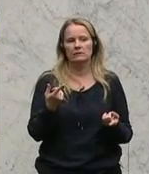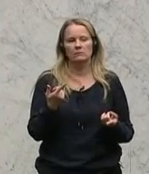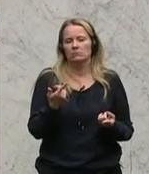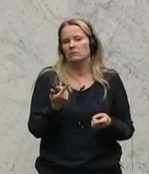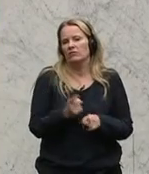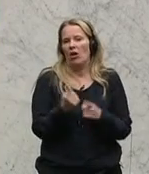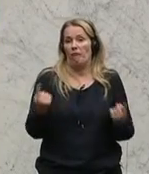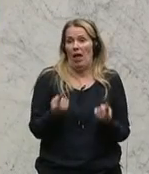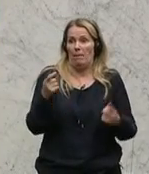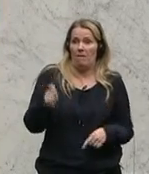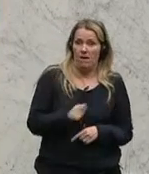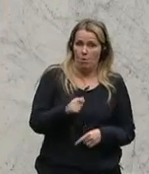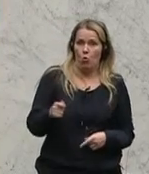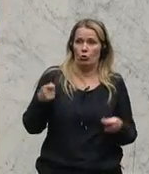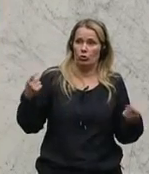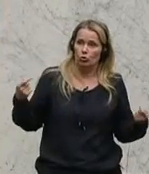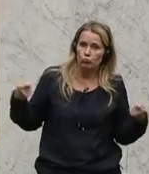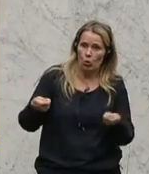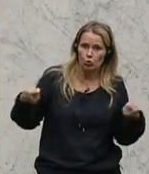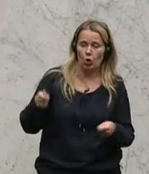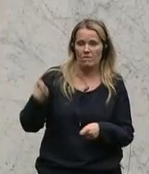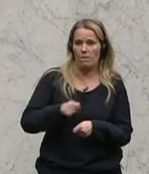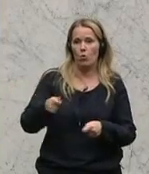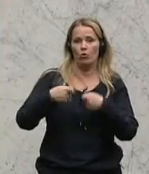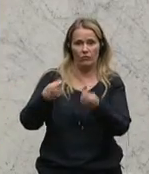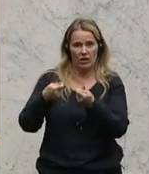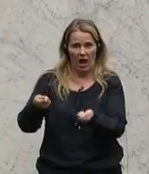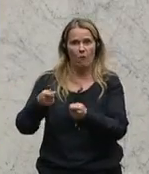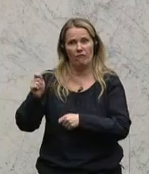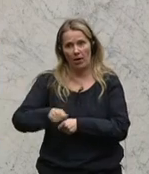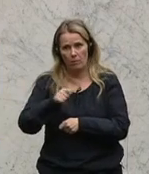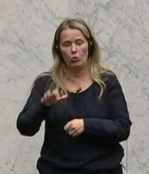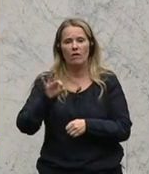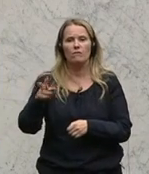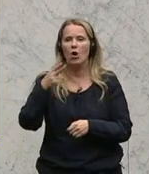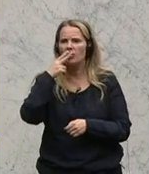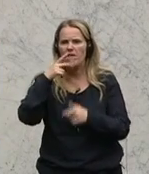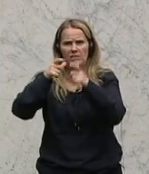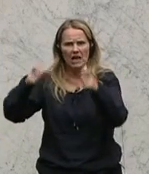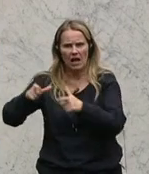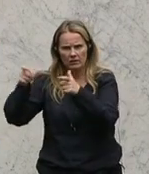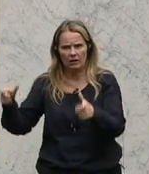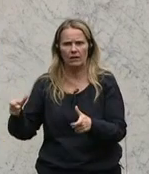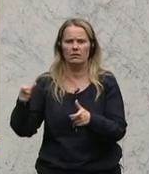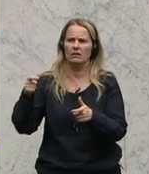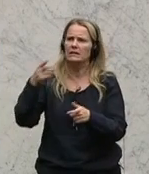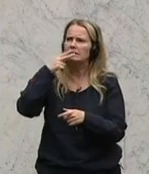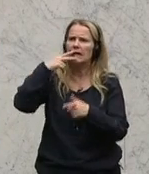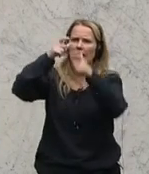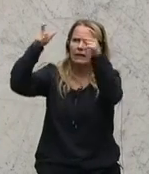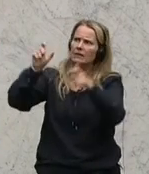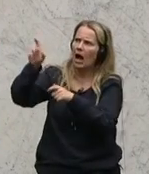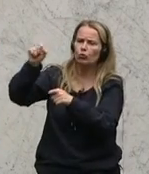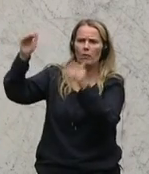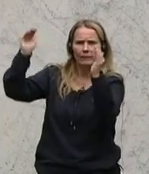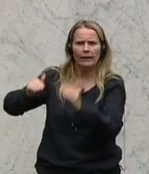machen ein Werbeverbot, Sponsoringverbot, Verkaufsverbot für Trafikanten und E-Händler, Zigarettenautomatenreduktion, eine